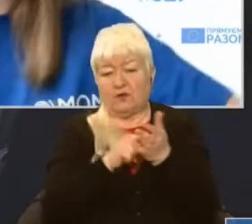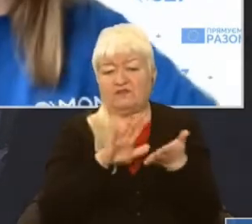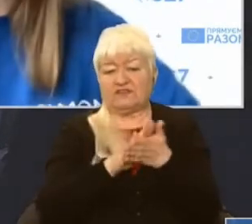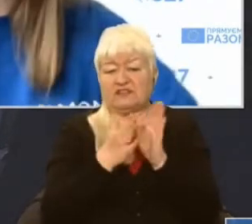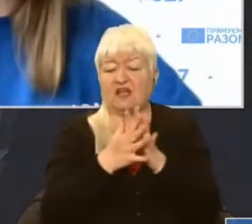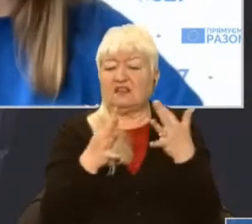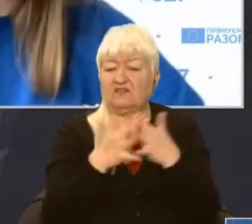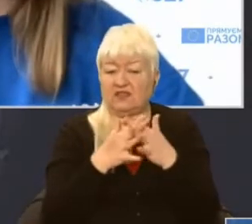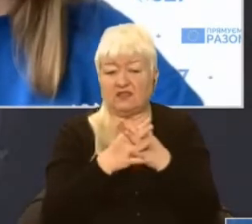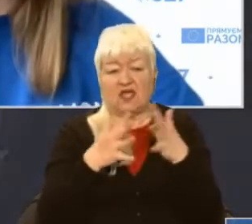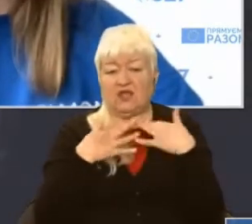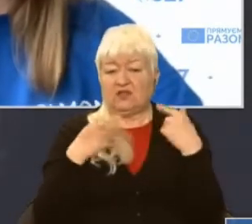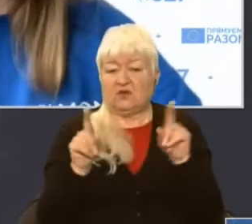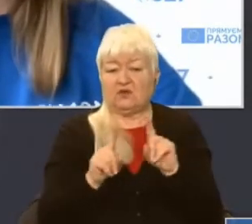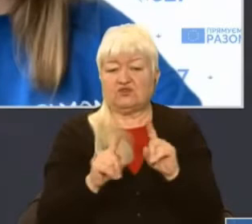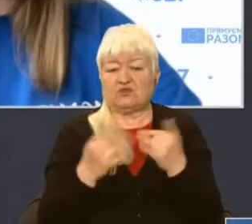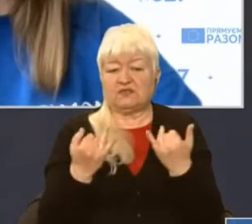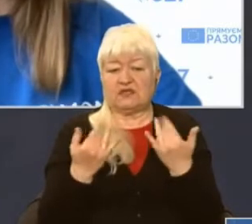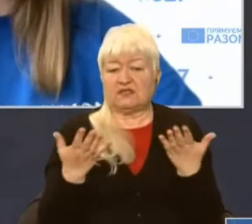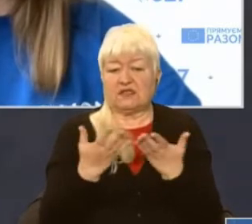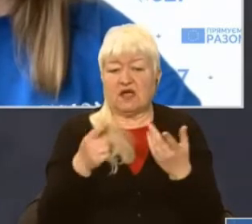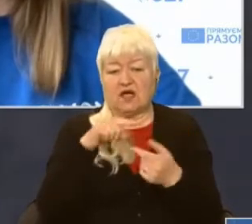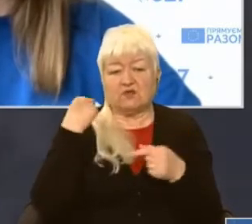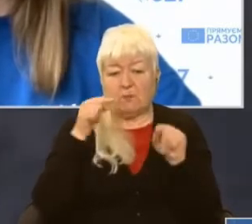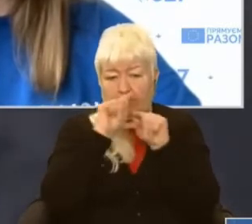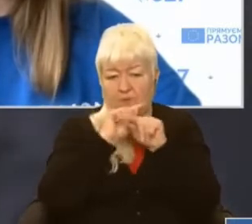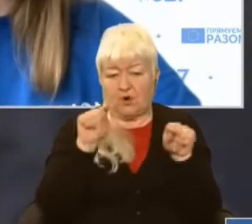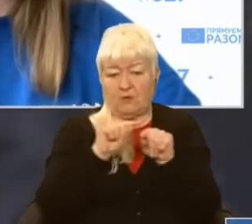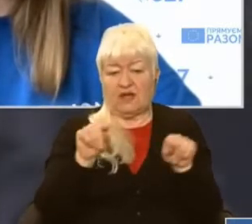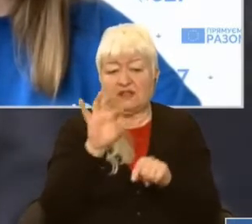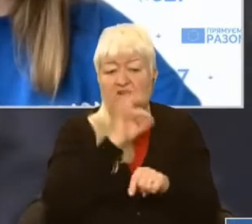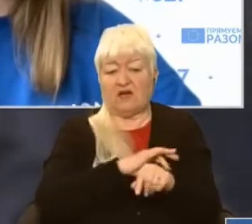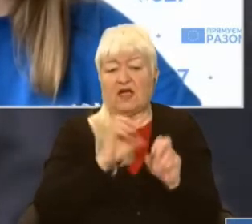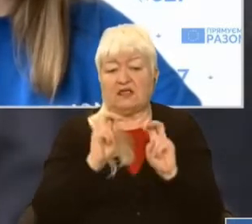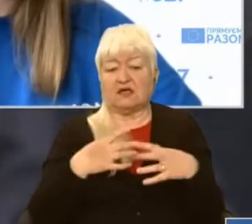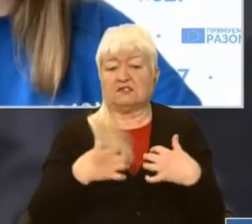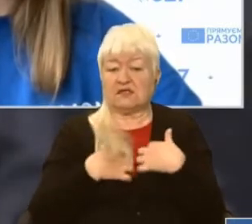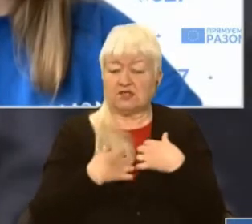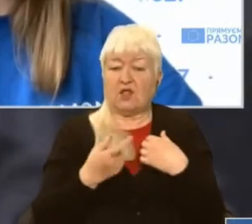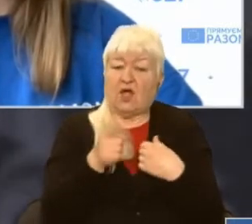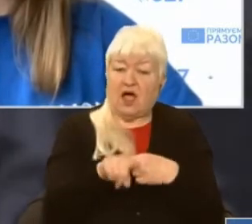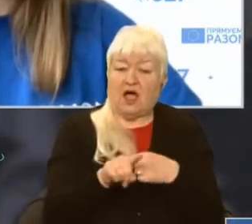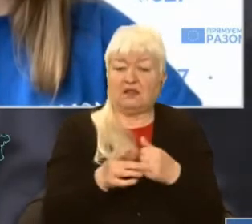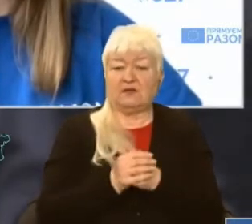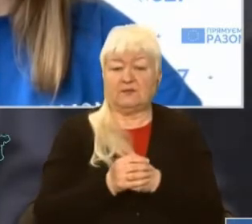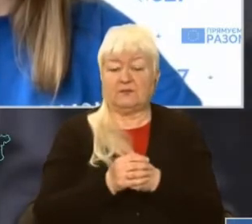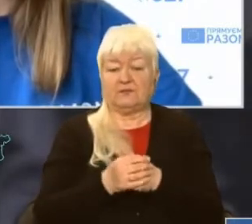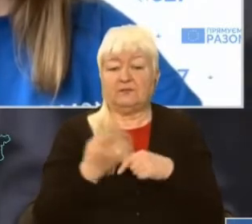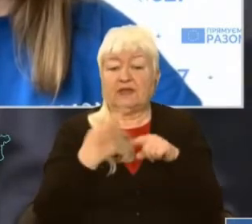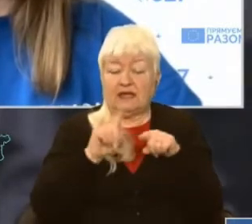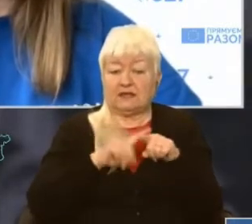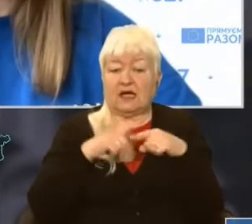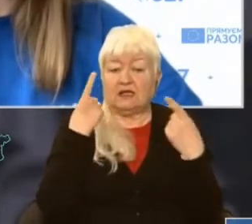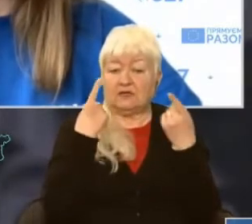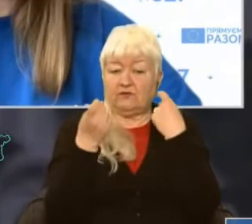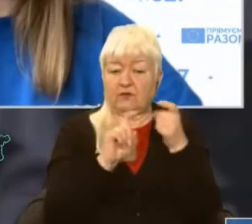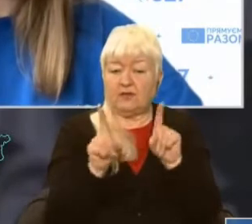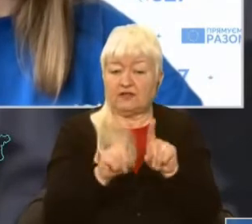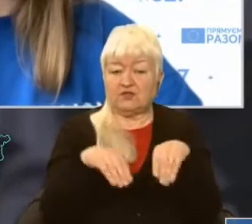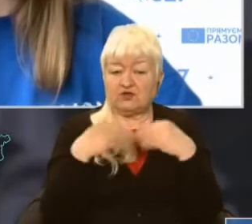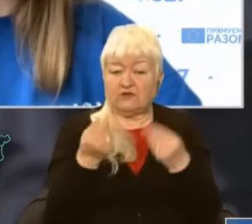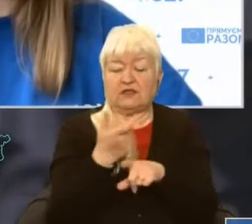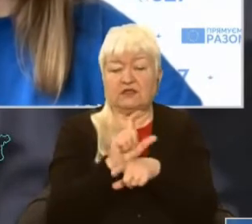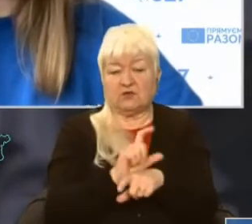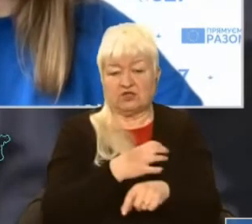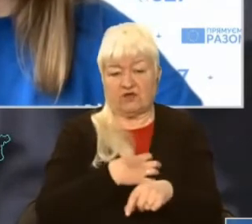війни. І не хочеться, щоб зараз якась російська пропаганда використала це як страшилку. Але, все ж таки, та інформація, яку ви нам надали,